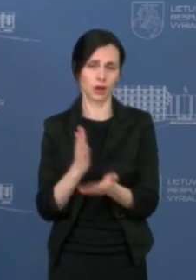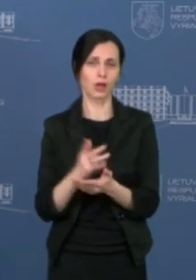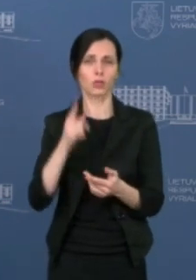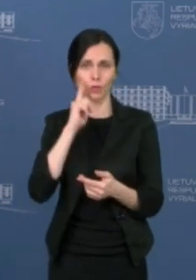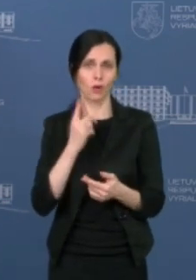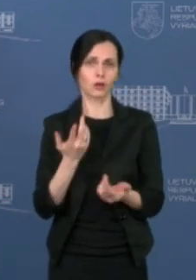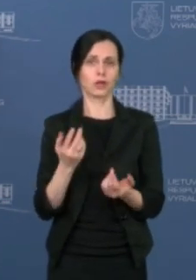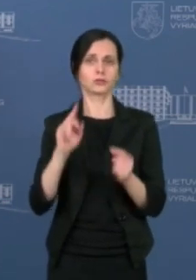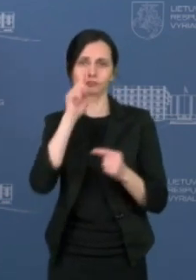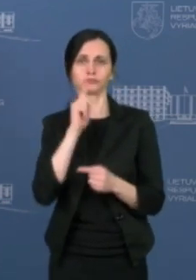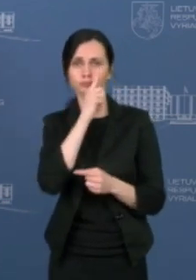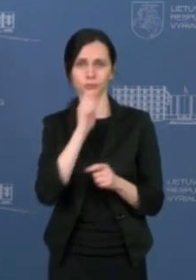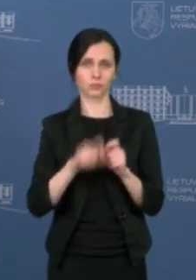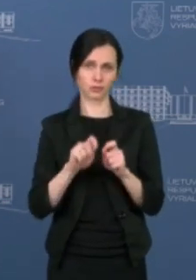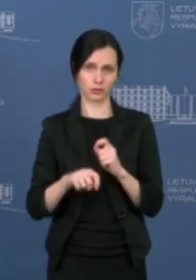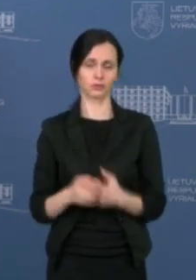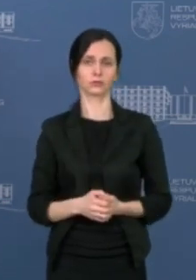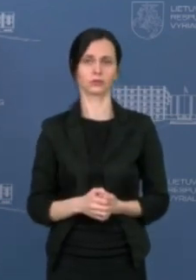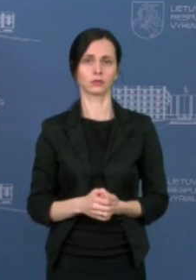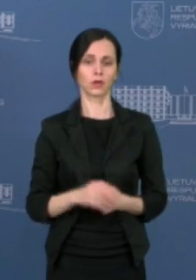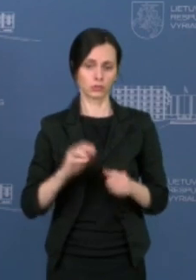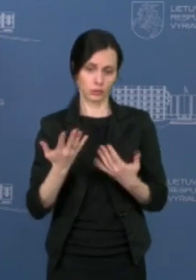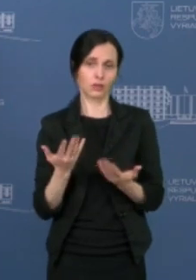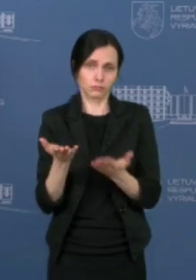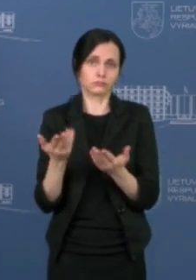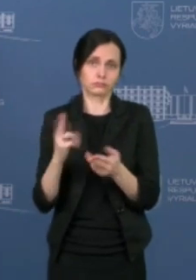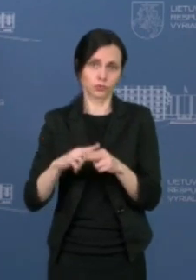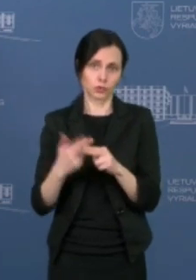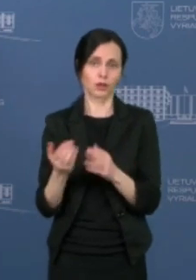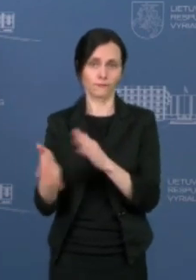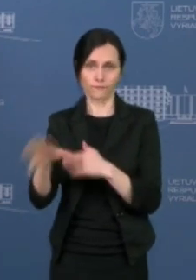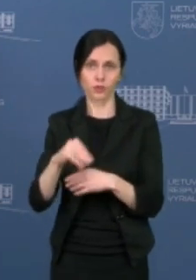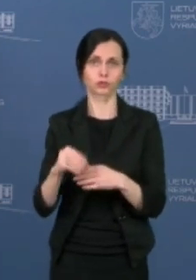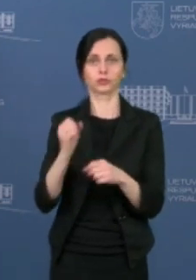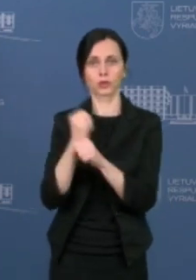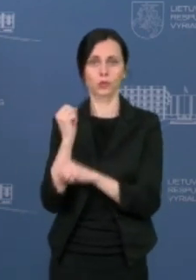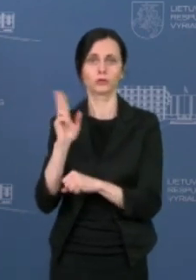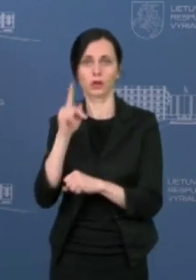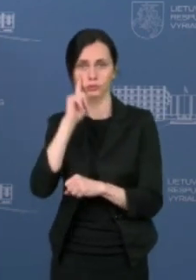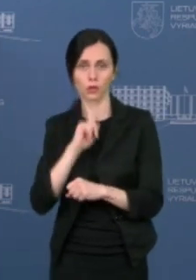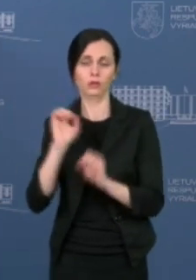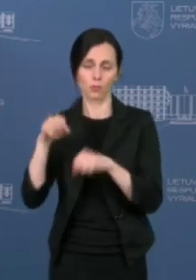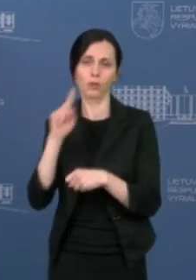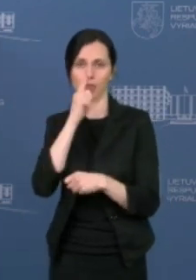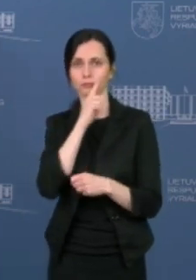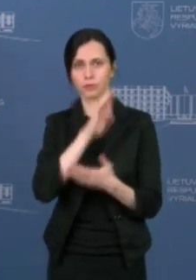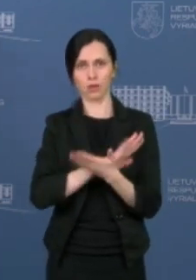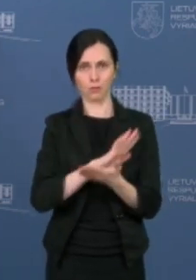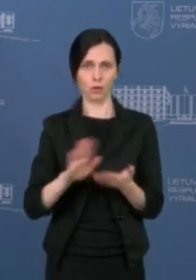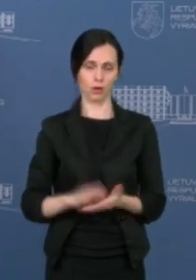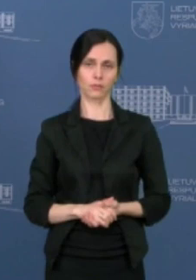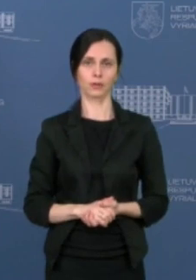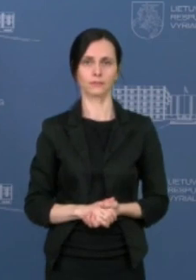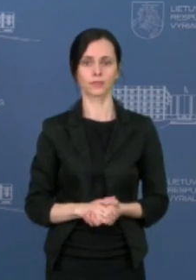sugrįžti į savo veiklą, tai tikrai visus juos kviečiame, ir toliau ateityje, čia jau mano kolegė